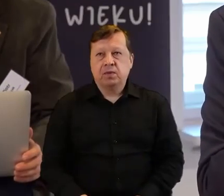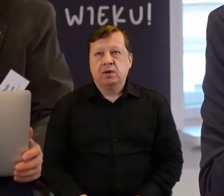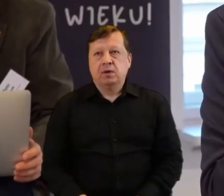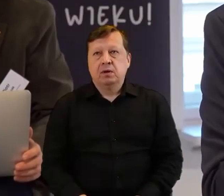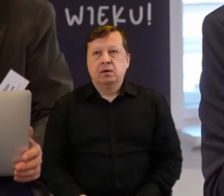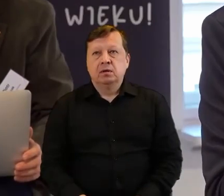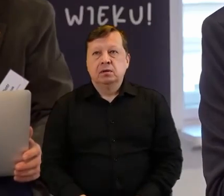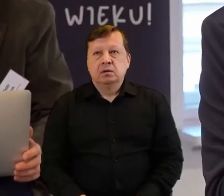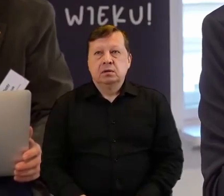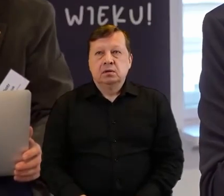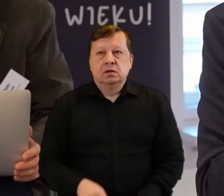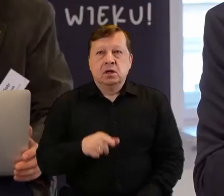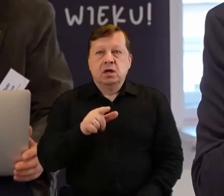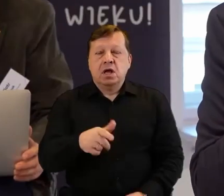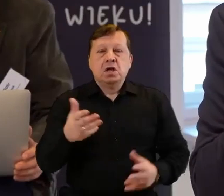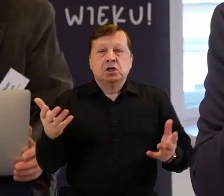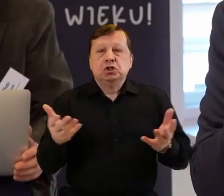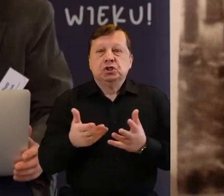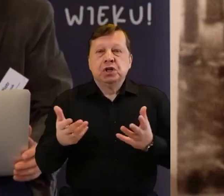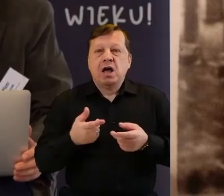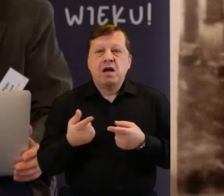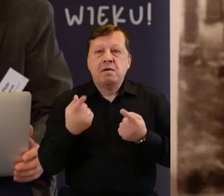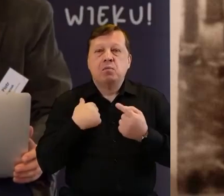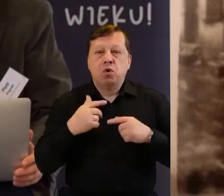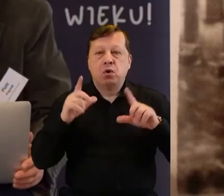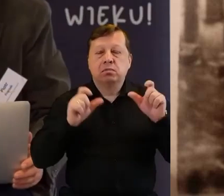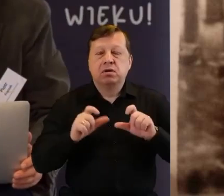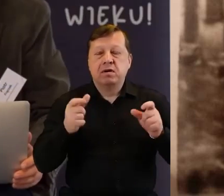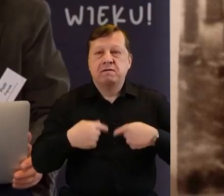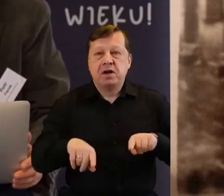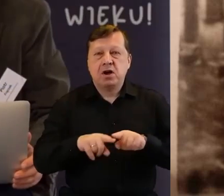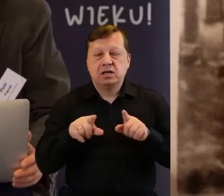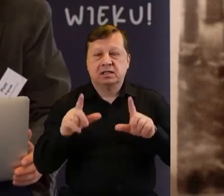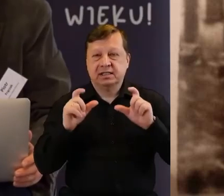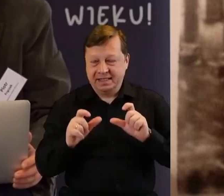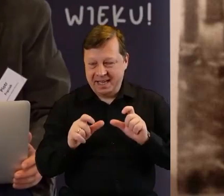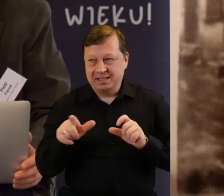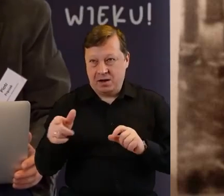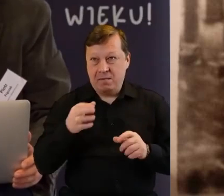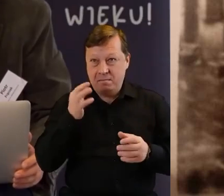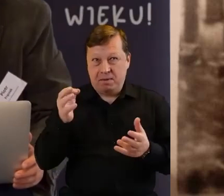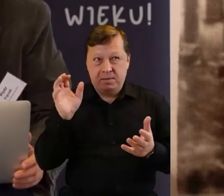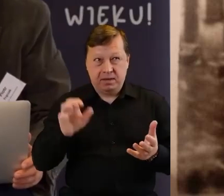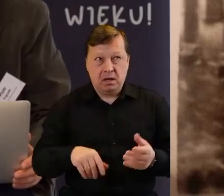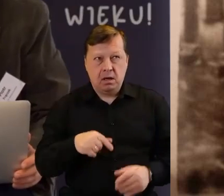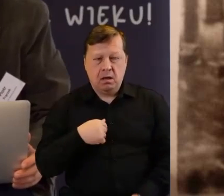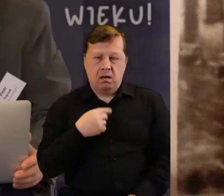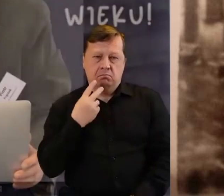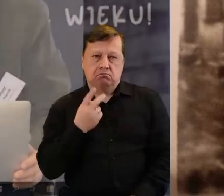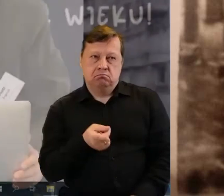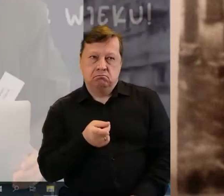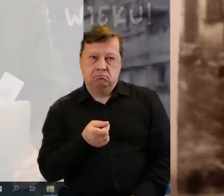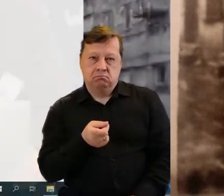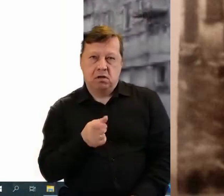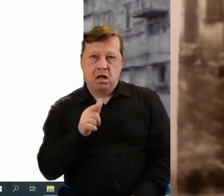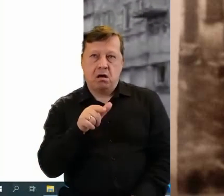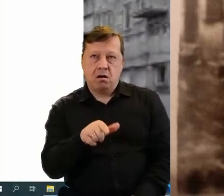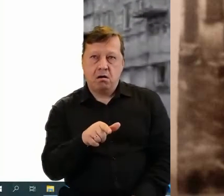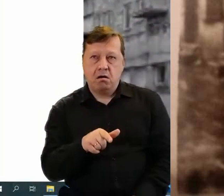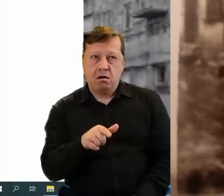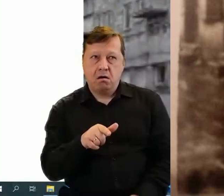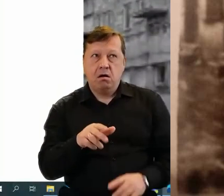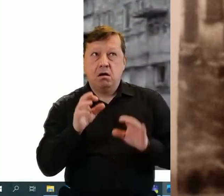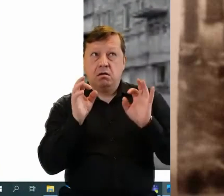gdzie to zostało wykonane. To zdjęcie dla mnie było inspiracją, żeby powtórzyć to zdjęcie we